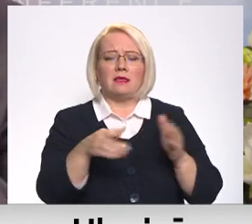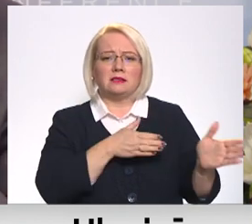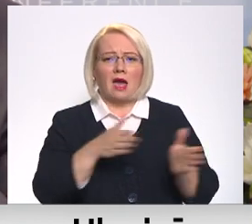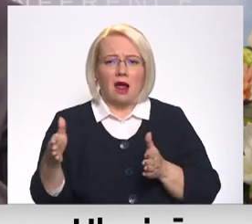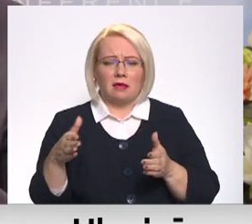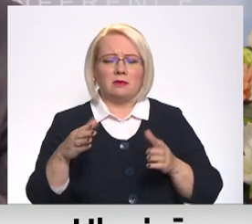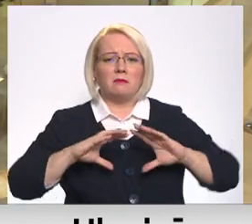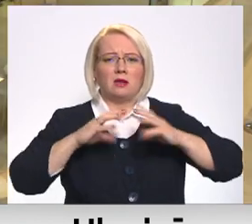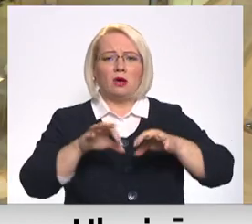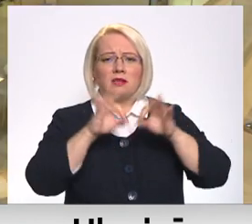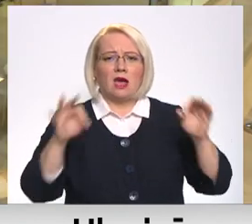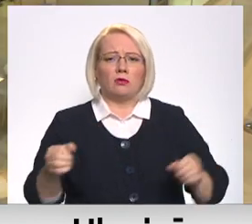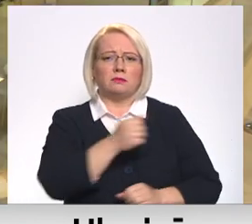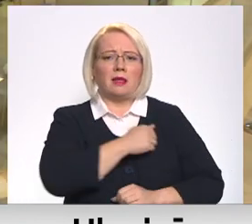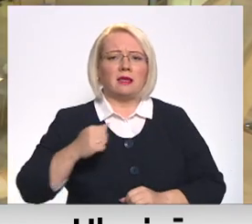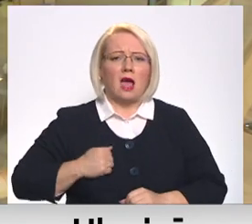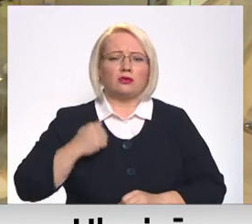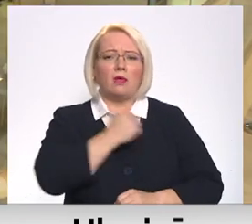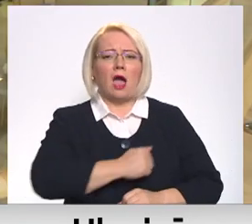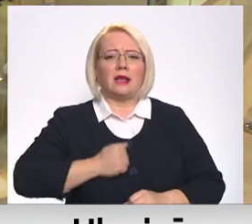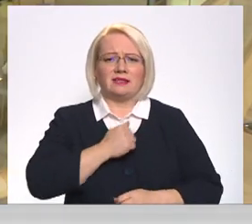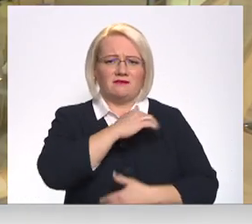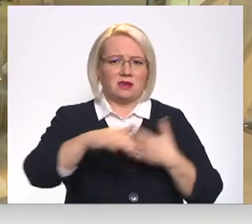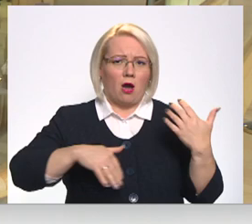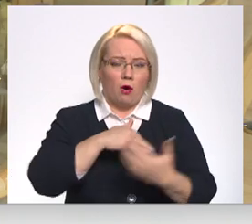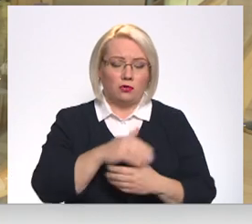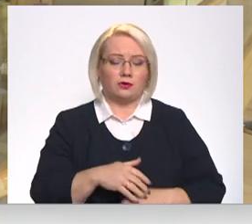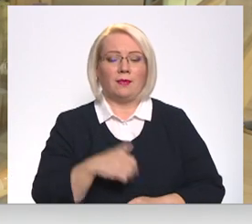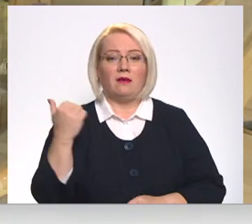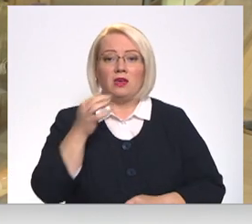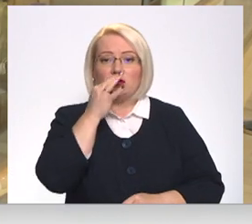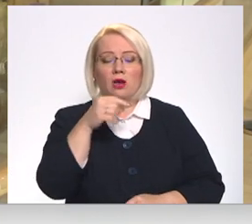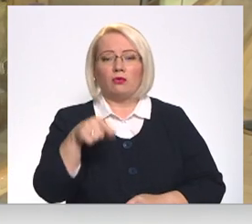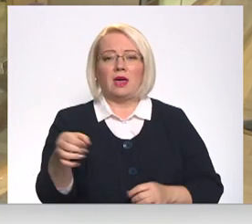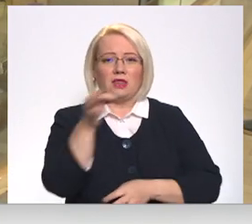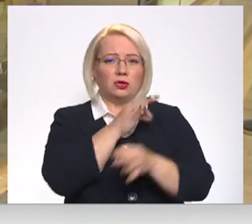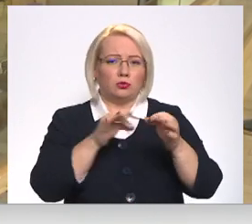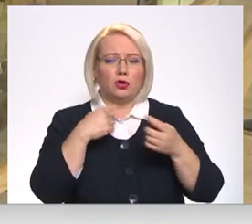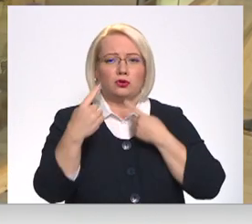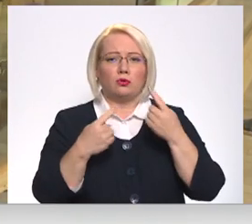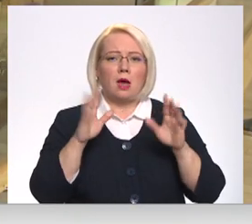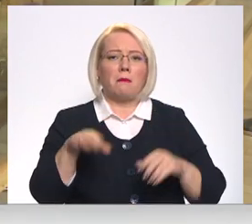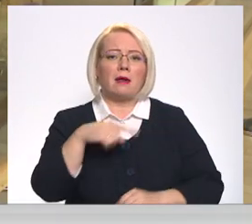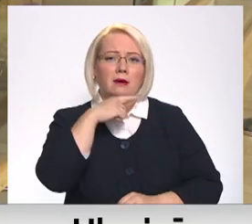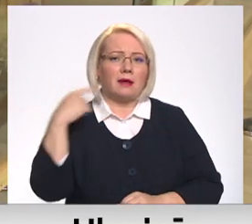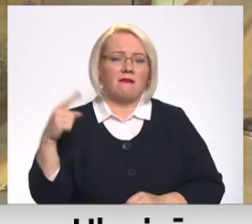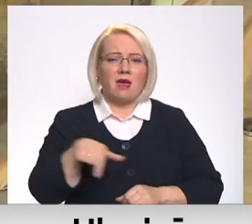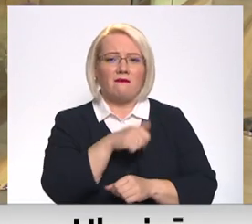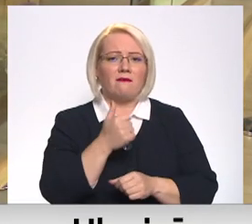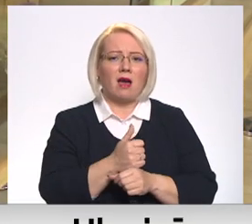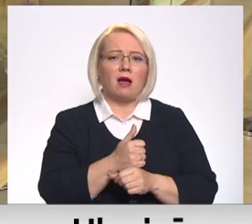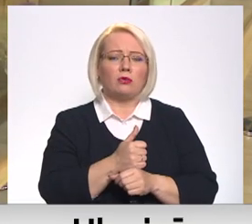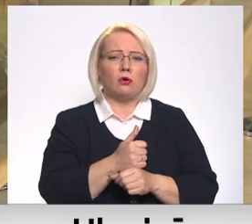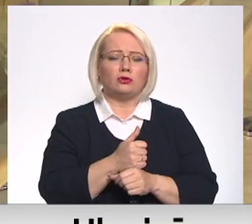un agresīvs hausus. Un šeit šajās diskusijās Rīgas konferencē tiek runāts arī par Krievijā valdošo